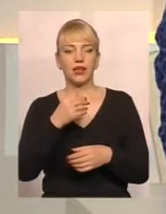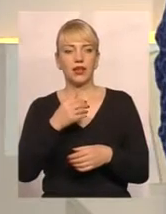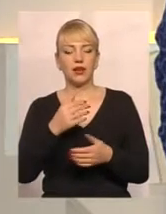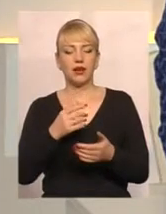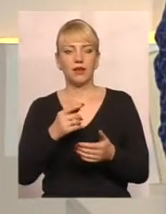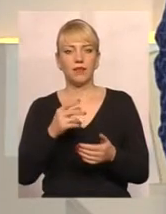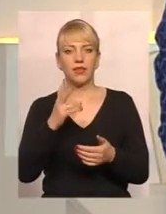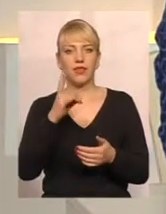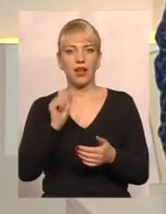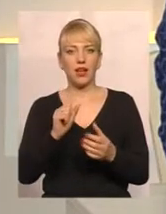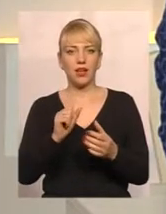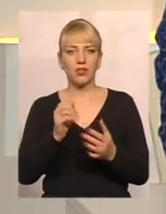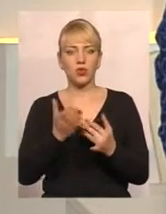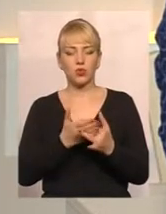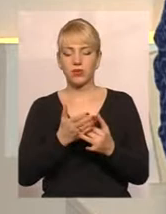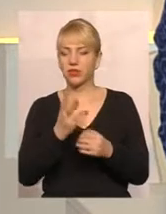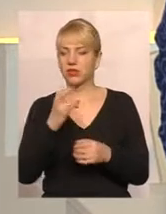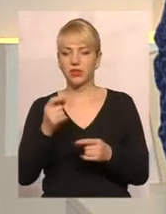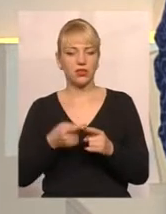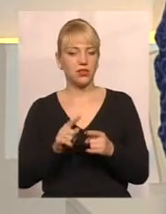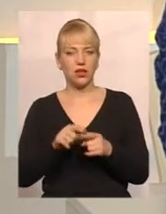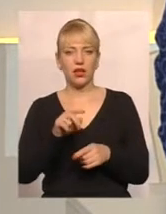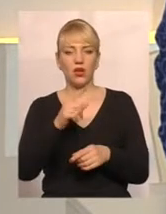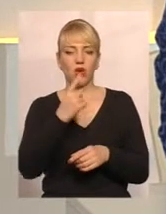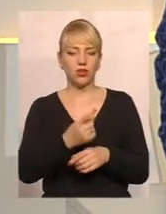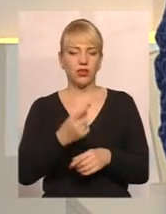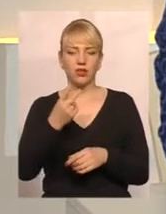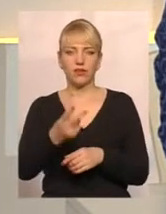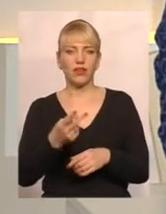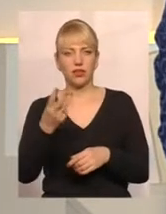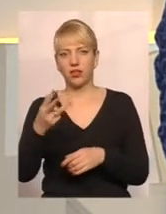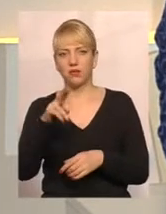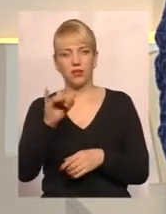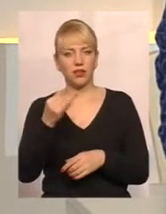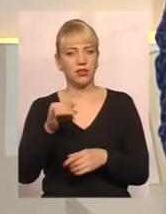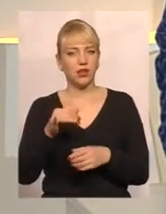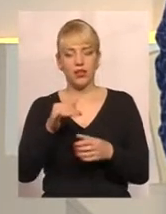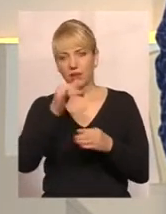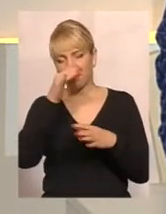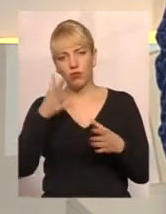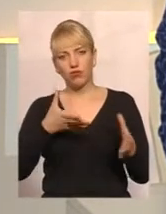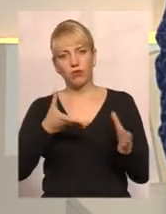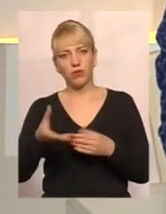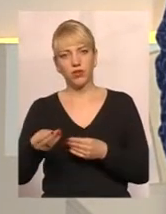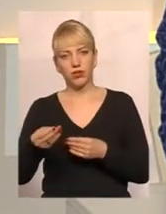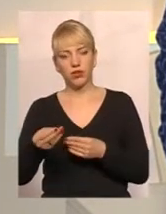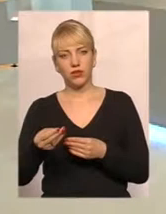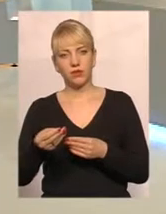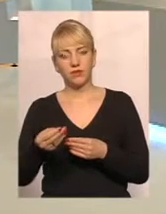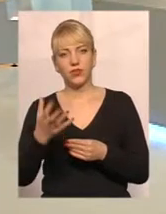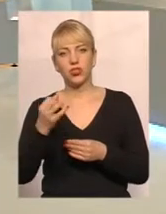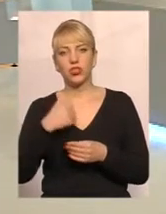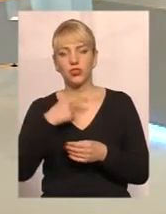Ні, це не так, звичайно. Наявність одного, двох, трьох паїв в ніякому разі не впливає, я хочу ще раз